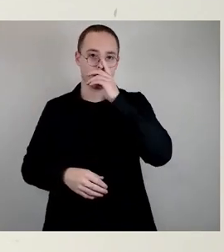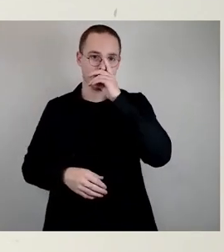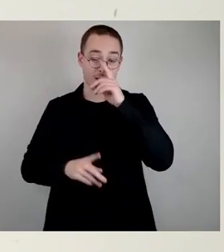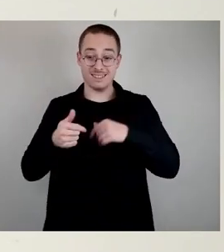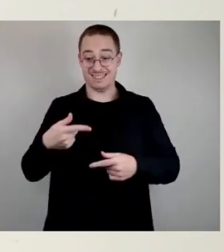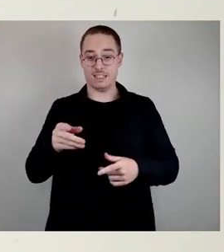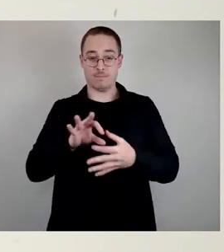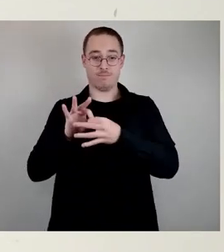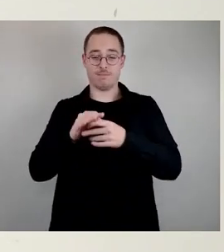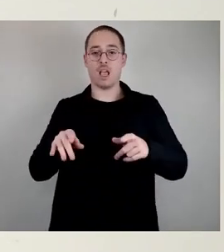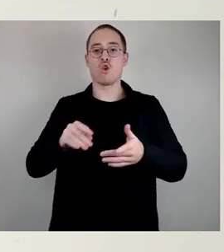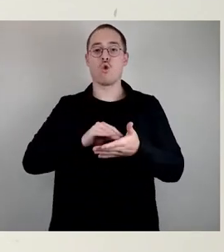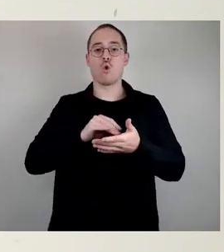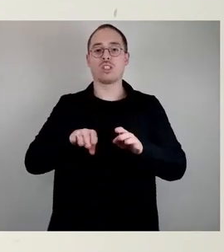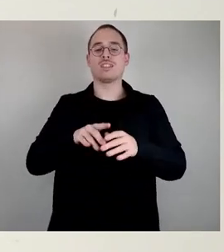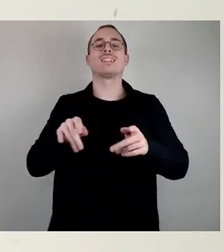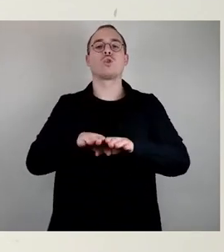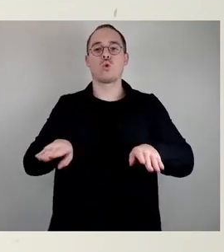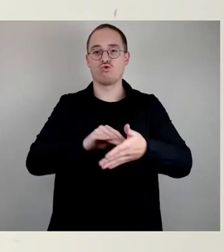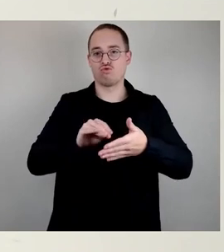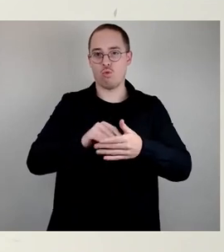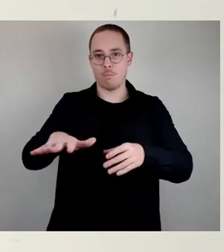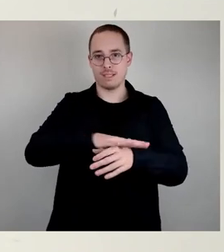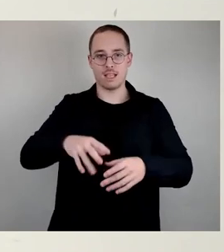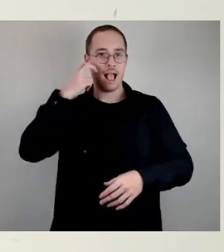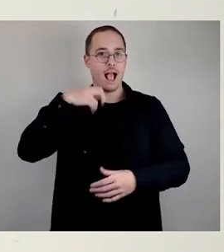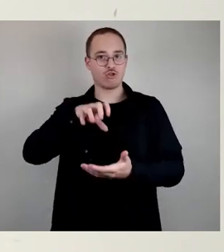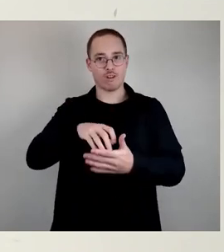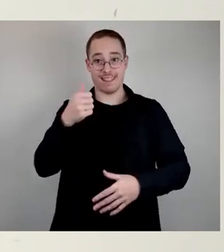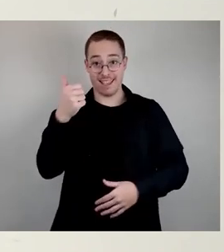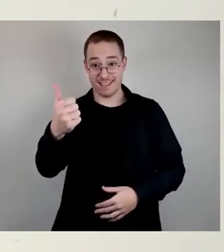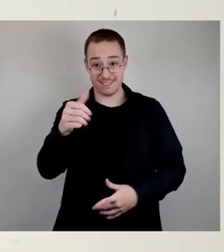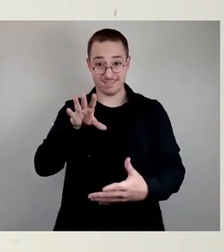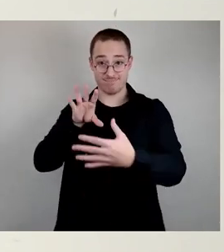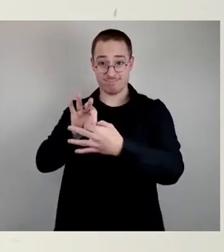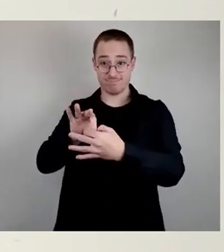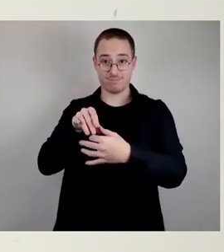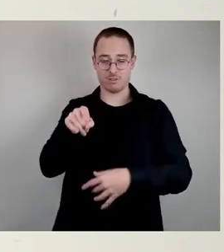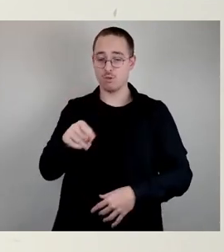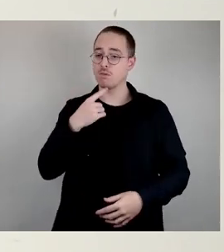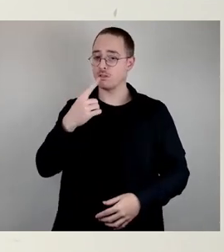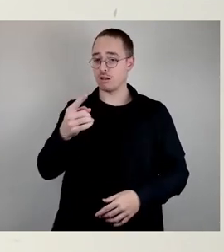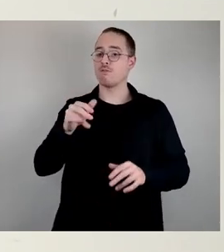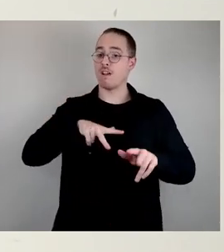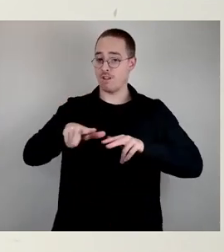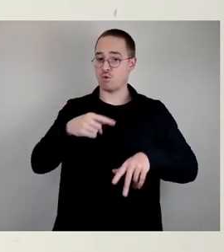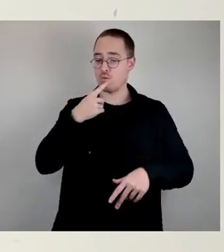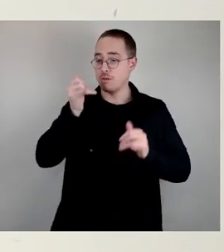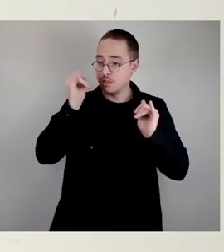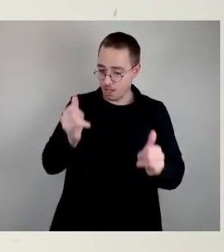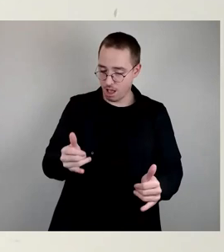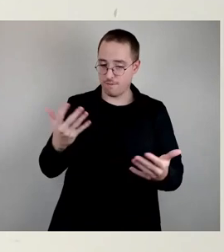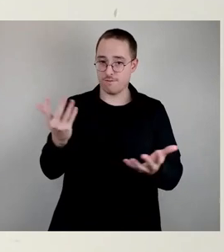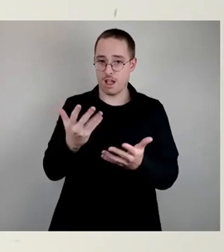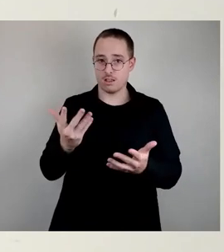Dort war ja auch noch einmal nachgefragt worden, hatten wir zugesagt als Verwaltung, dass wir uns dort die Schulbezirksgrenzen zu Blasewitz